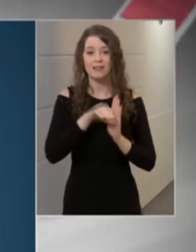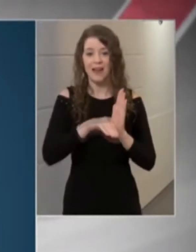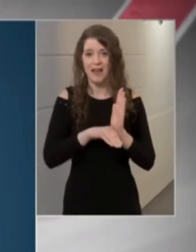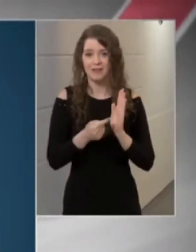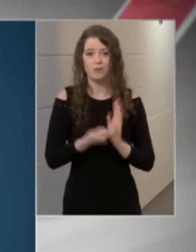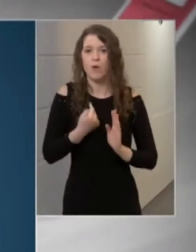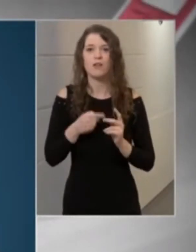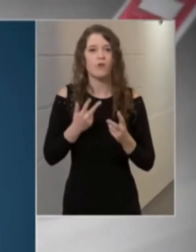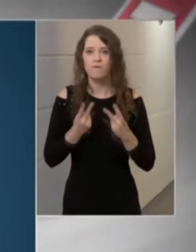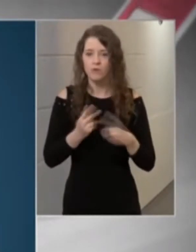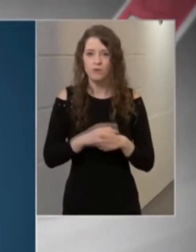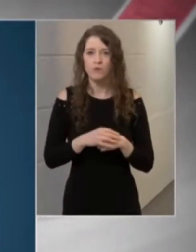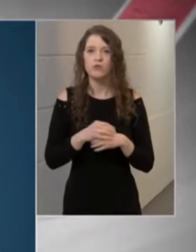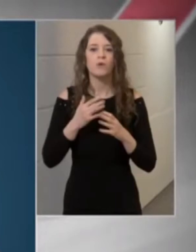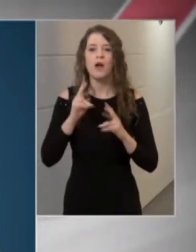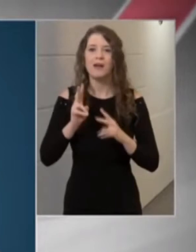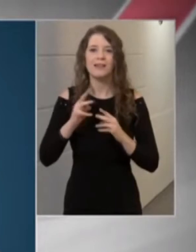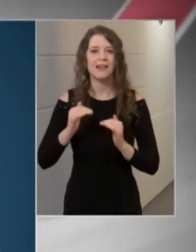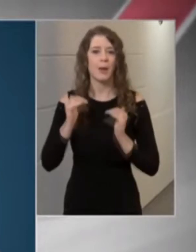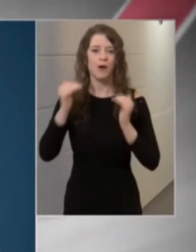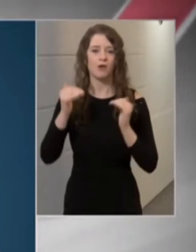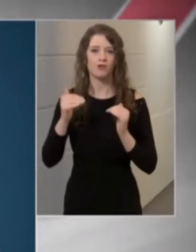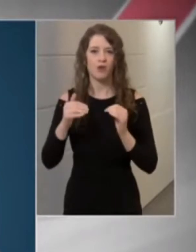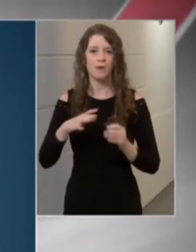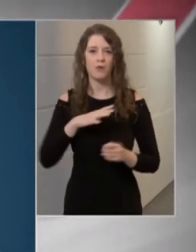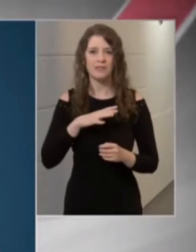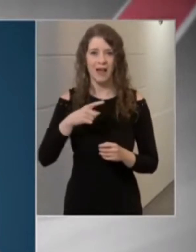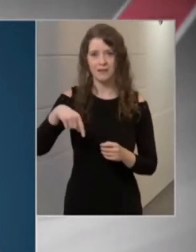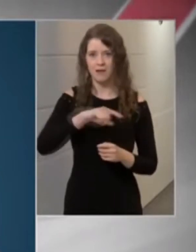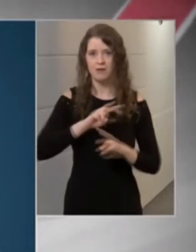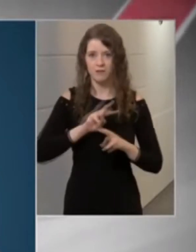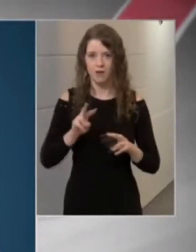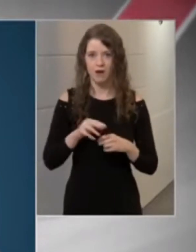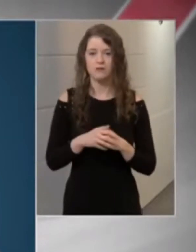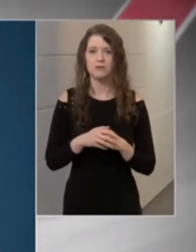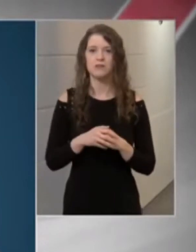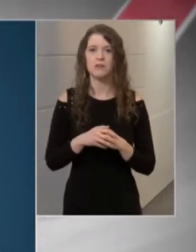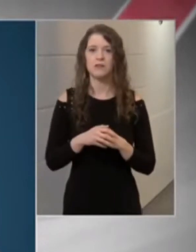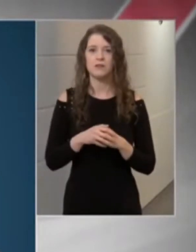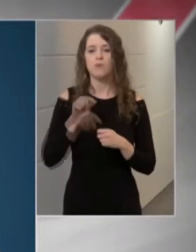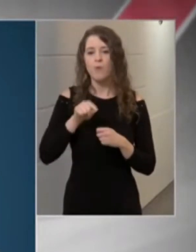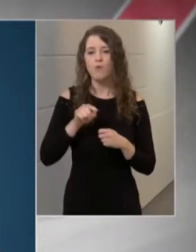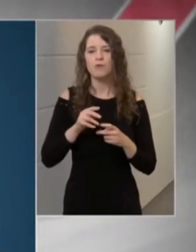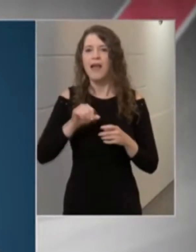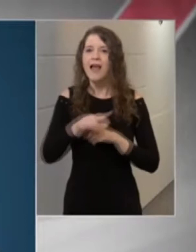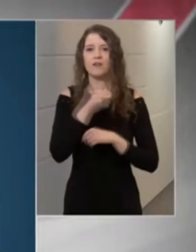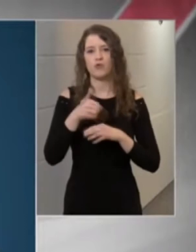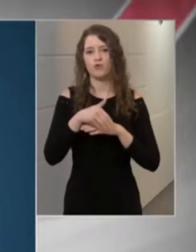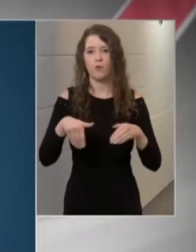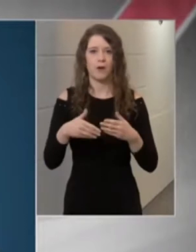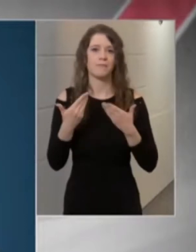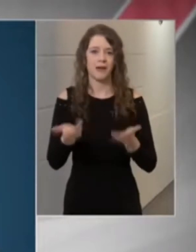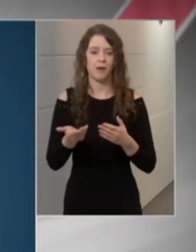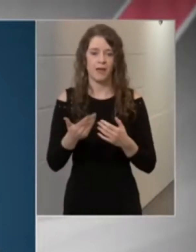beoltására elegendő oltóanyag érkezett, amellyel kapcsolatban Müller Cecília kiemelte, az oltásnak csak a vakcina szám